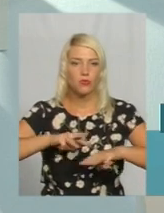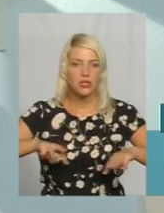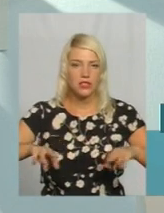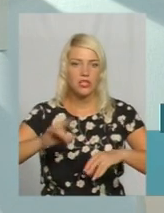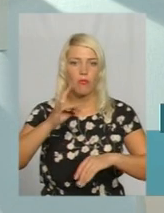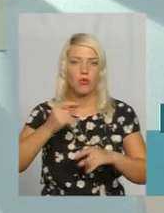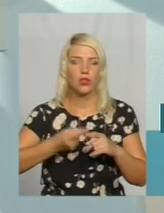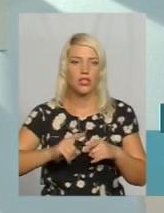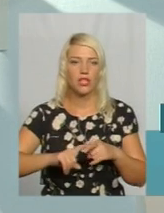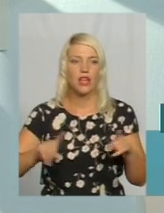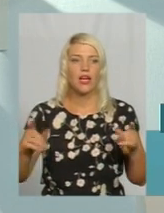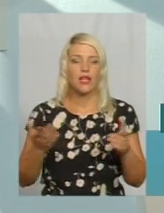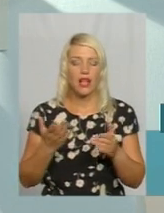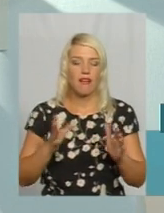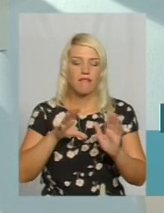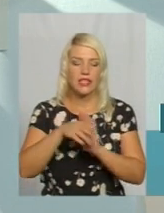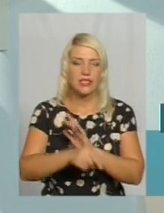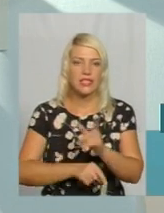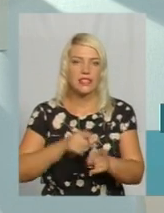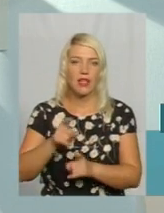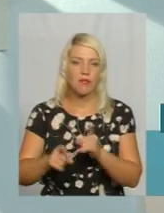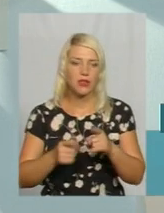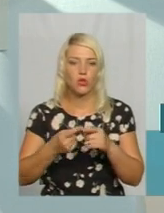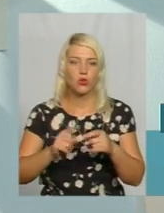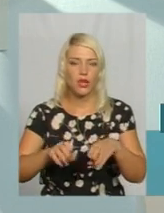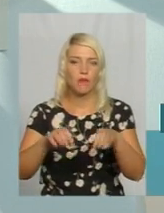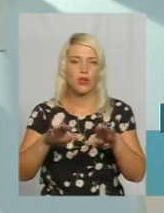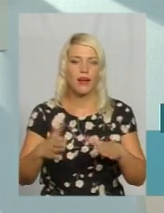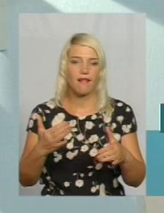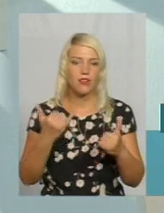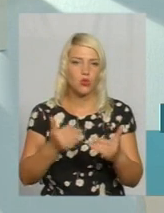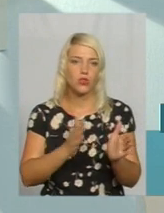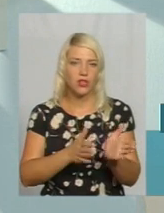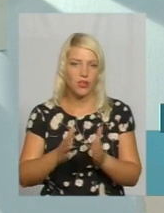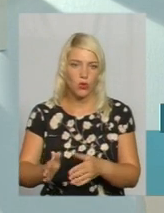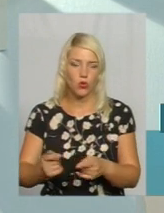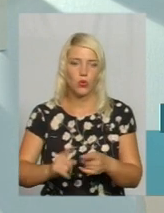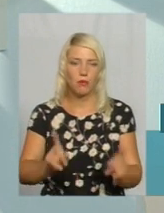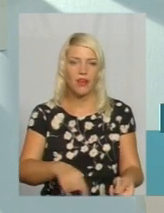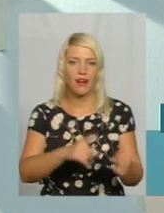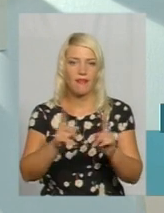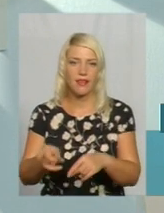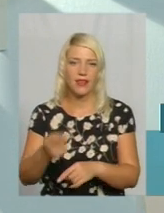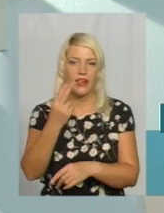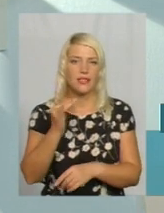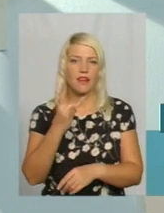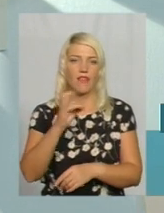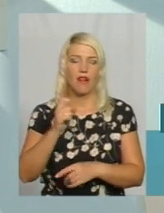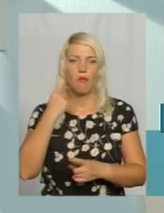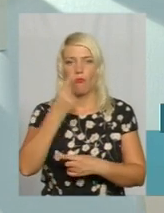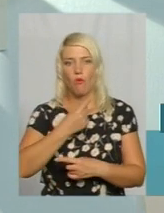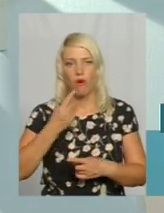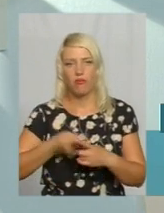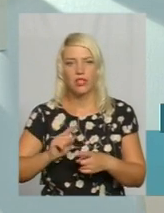яка внесе зміни до тієї постанови, яка на сьогодні регулює перехід на цифрове мовлення. Зокрема, Національна Рада